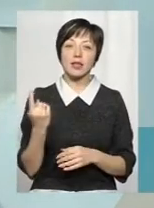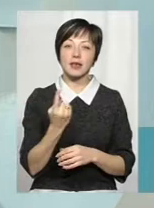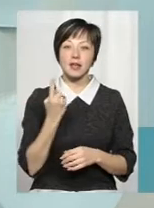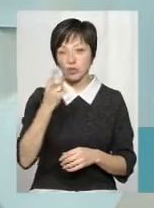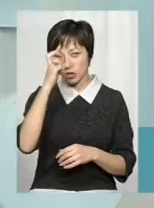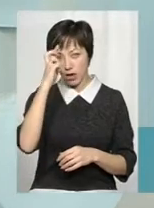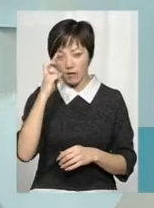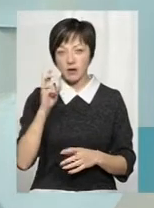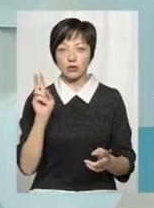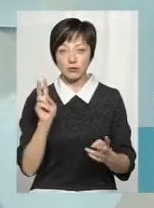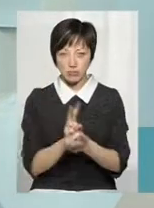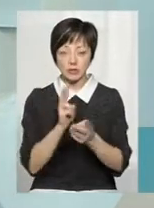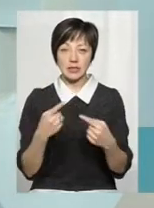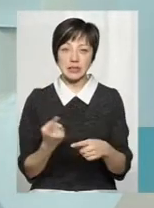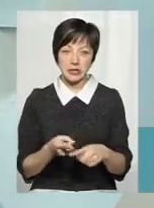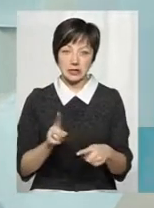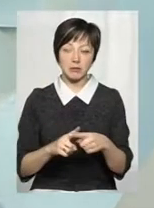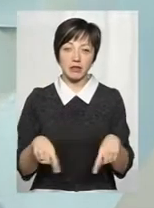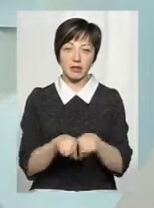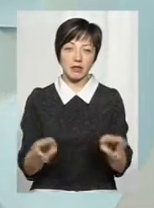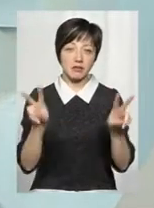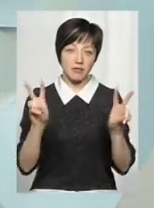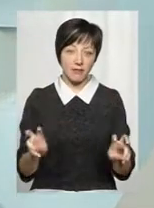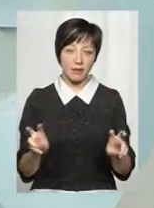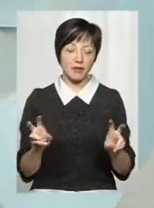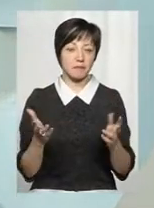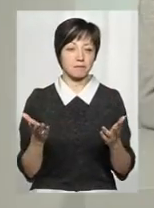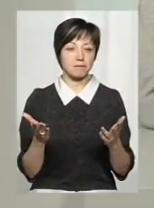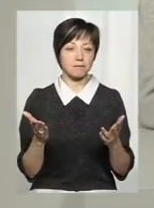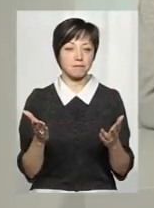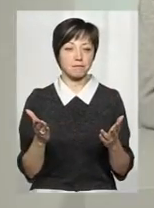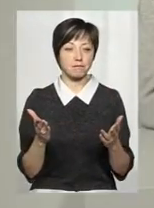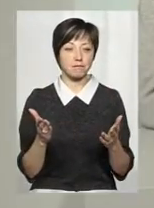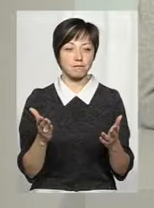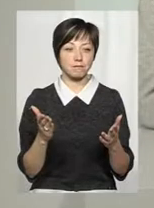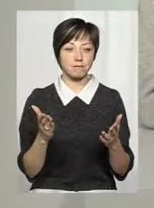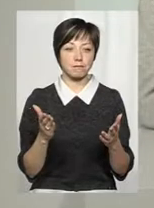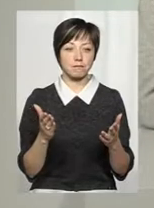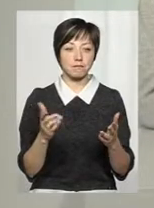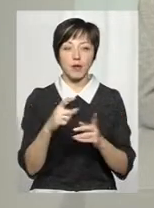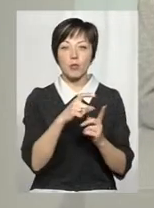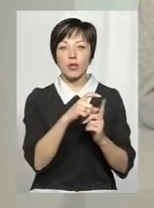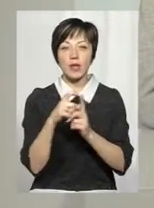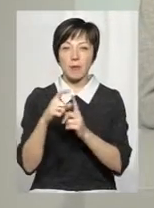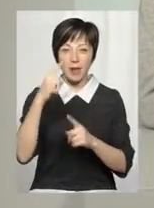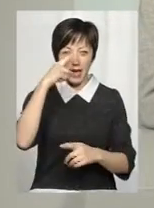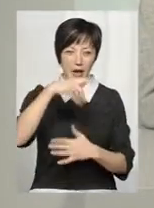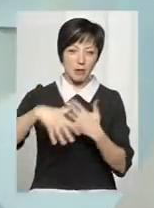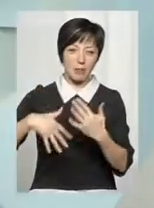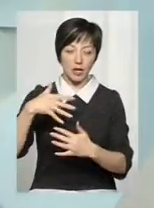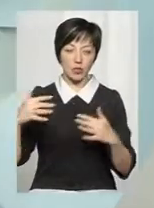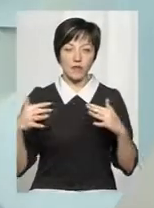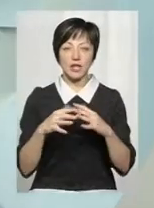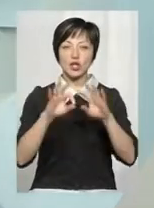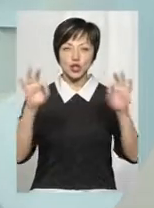державою, яка стикнулася з цим так званим поняттям гібридної війни. Жодна